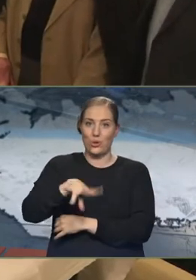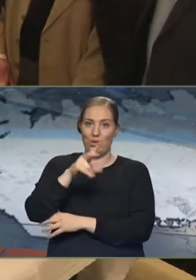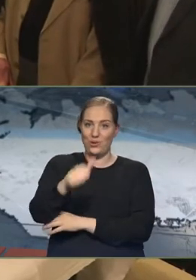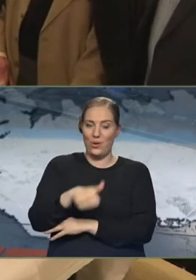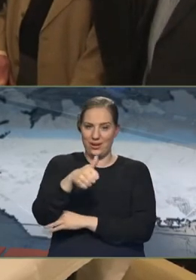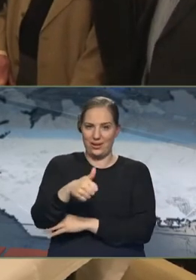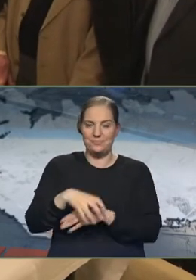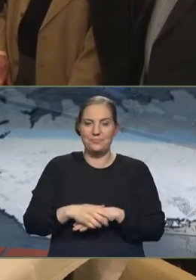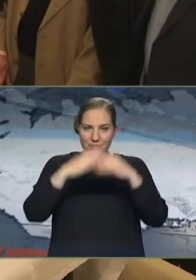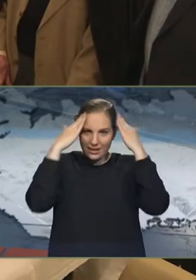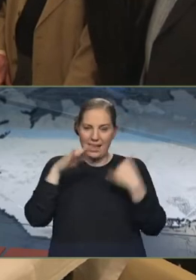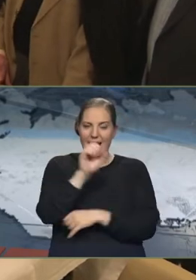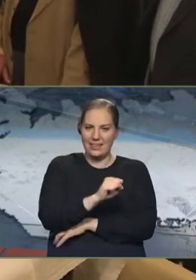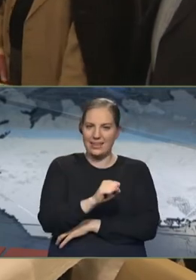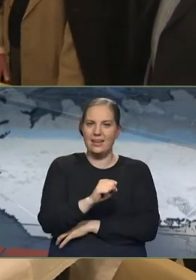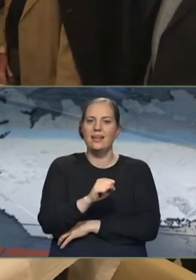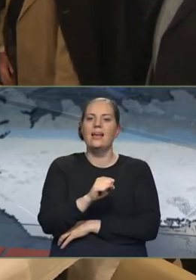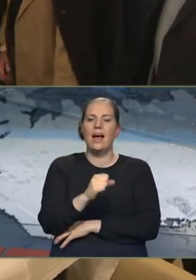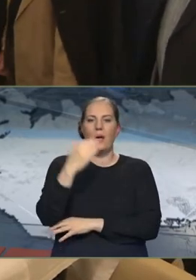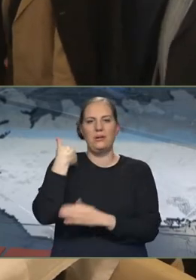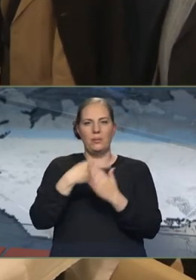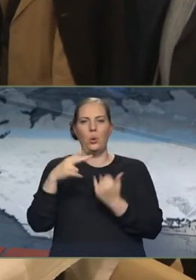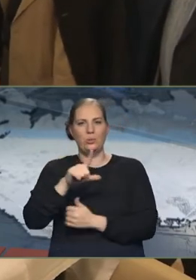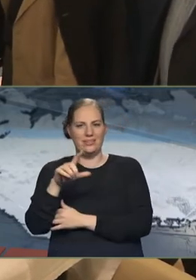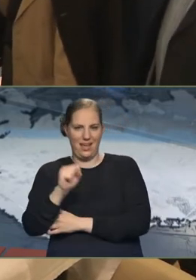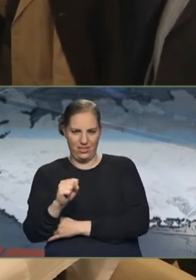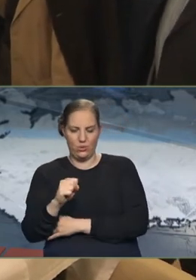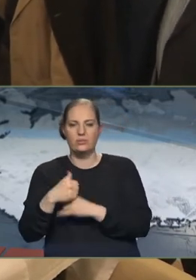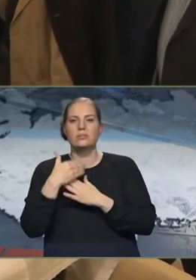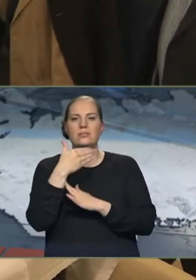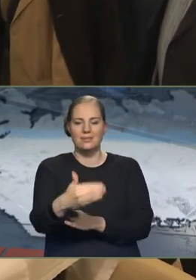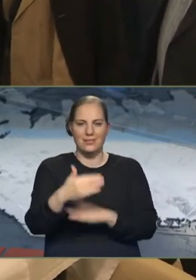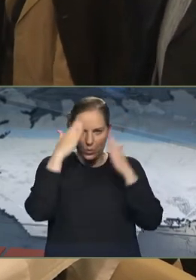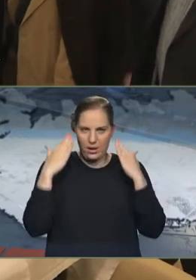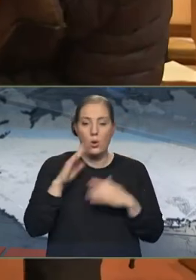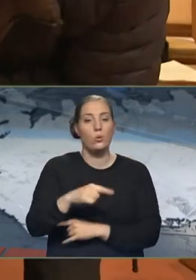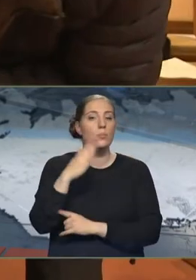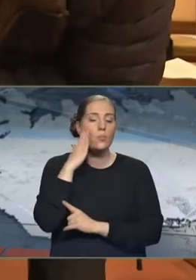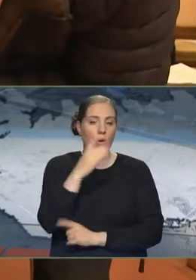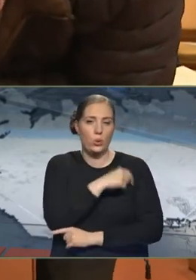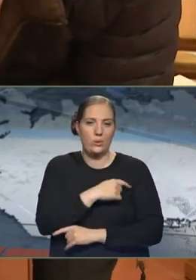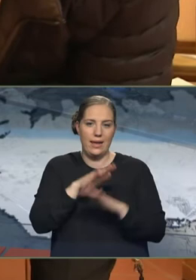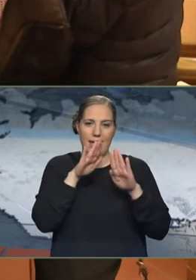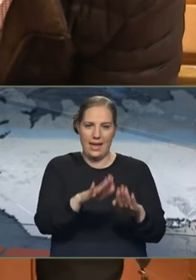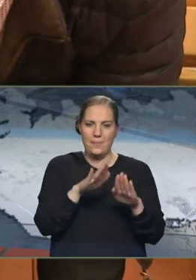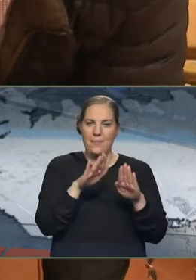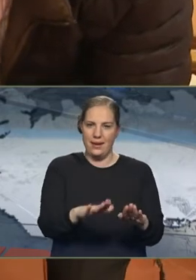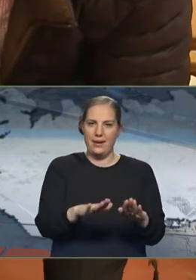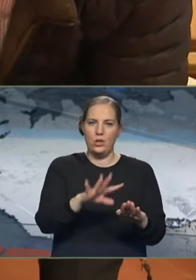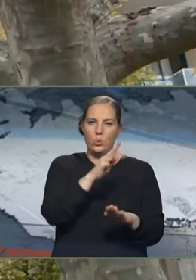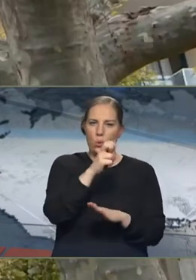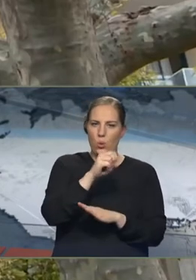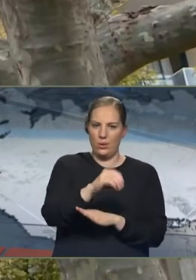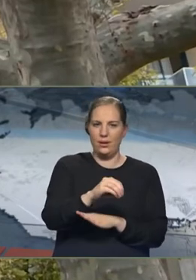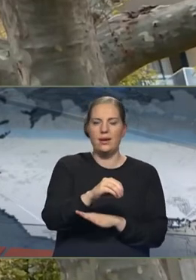Sýstir Andrei gekkundir nafninu Lucille Randon áður en hún gerði snunna. Hún býr á hjúgrunarheimili í Hafnarborgini tólun